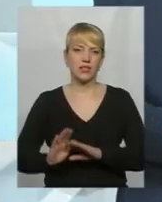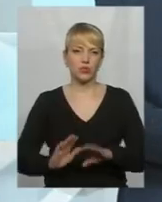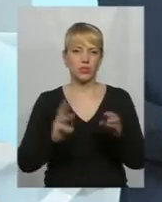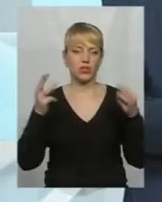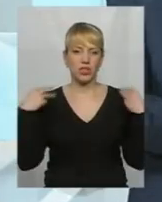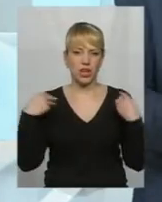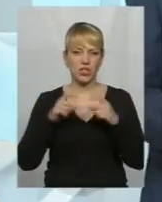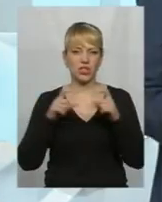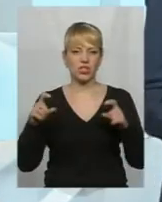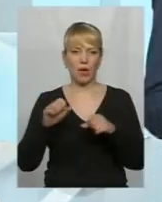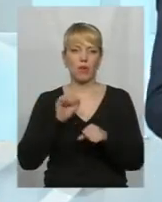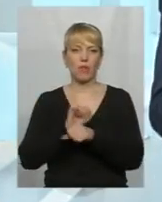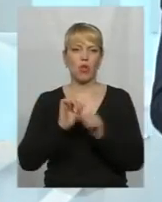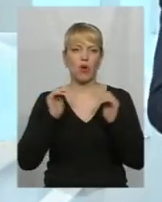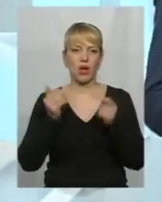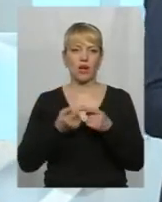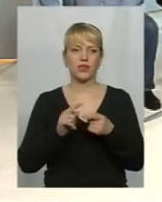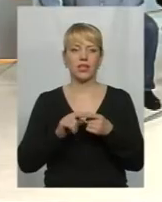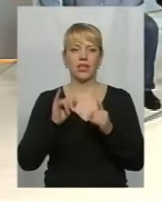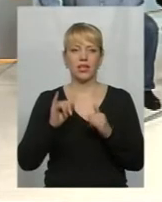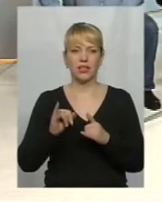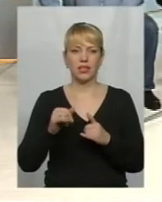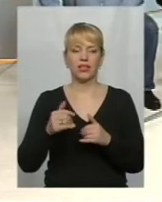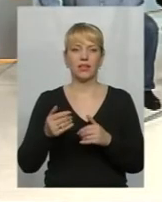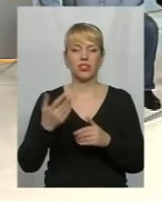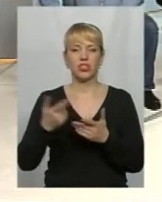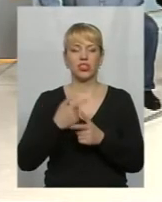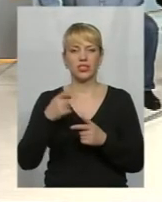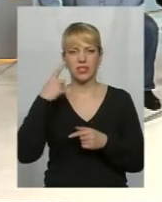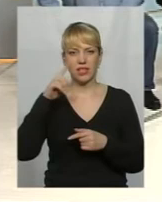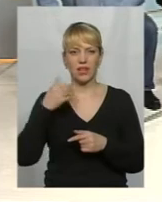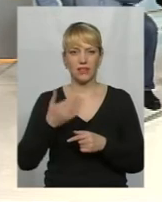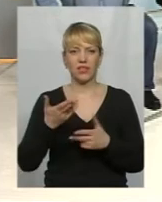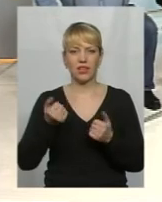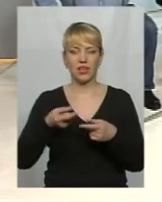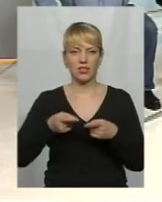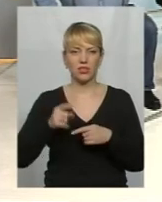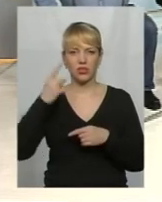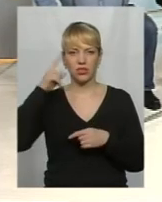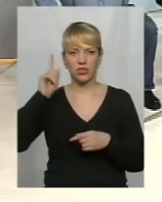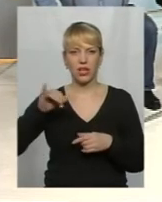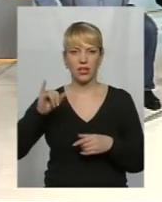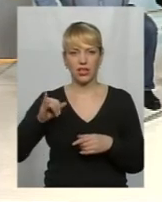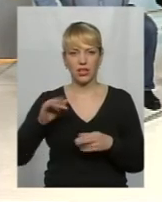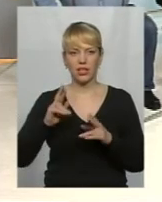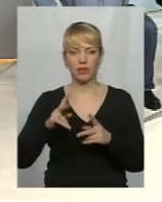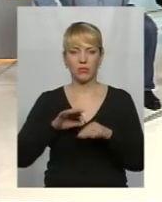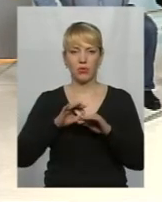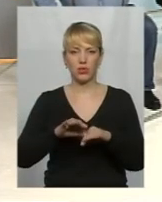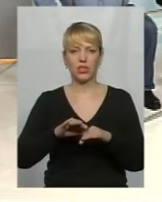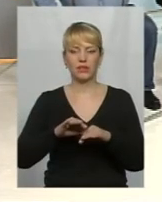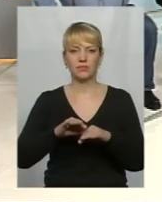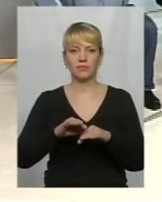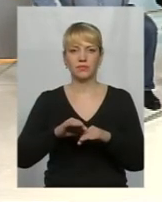перебуває. Я перепрошую ще раз, Вікторія. Отже, чи знали? Так, я продовжую. Так, дійсно знали. І проходила, також